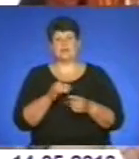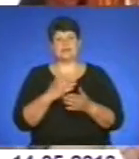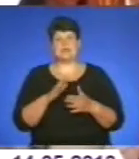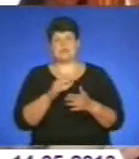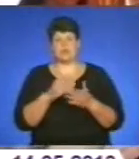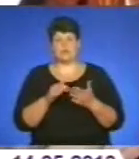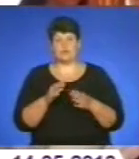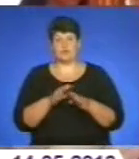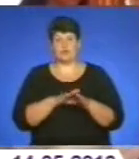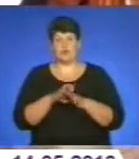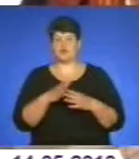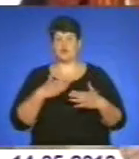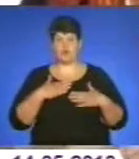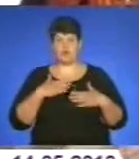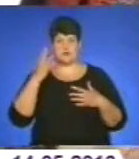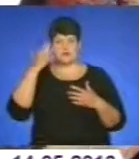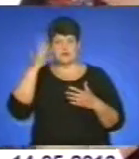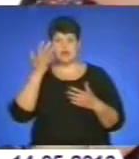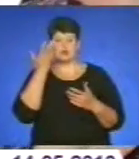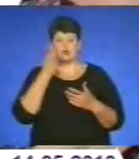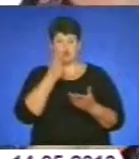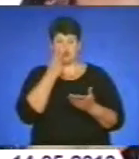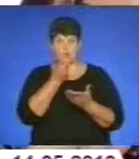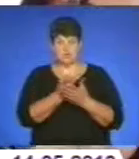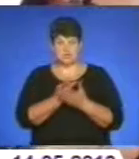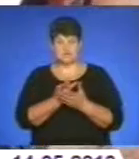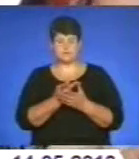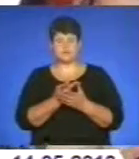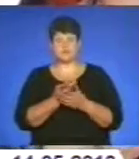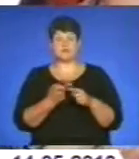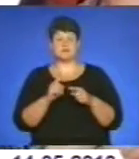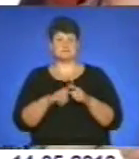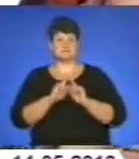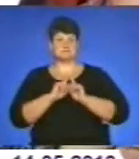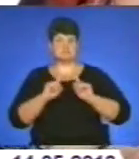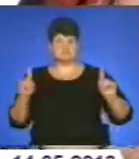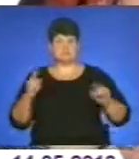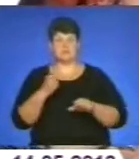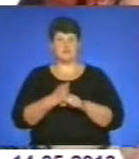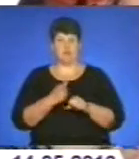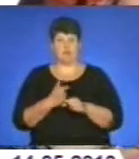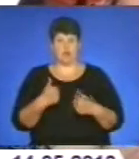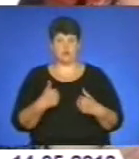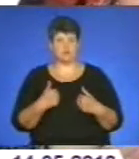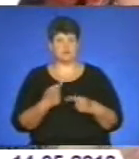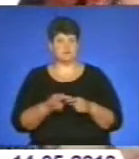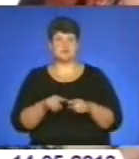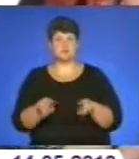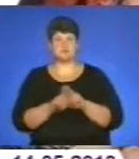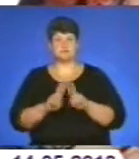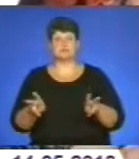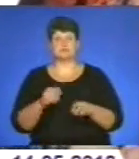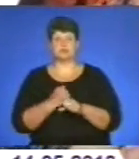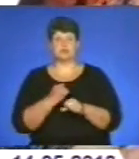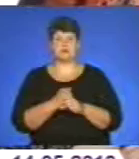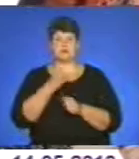моя, але коли я побачив відео з цим чудовим виробом, мені захотілося його дуже зробити, побачити, як